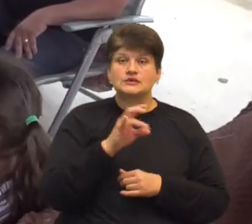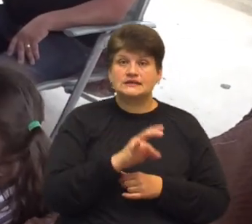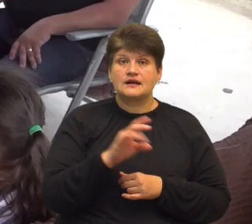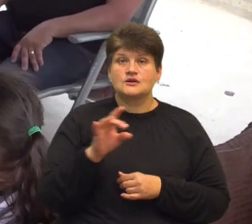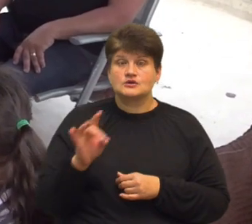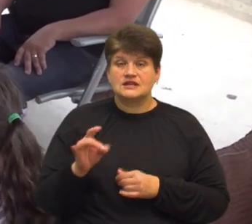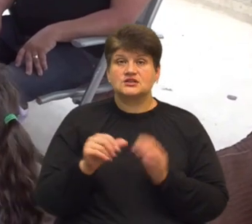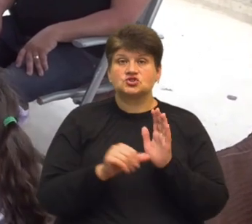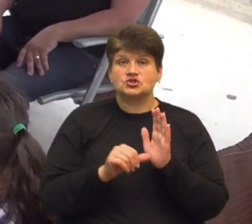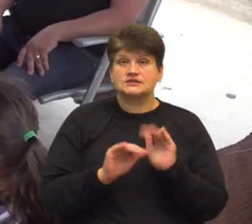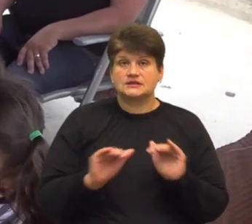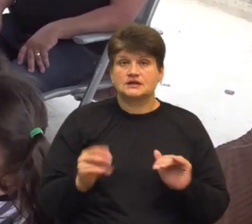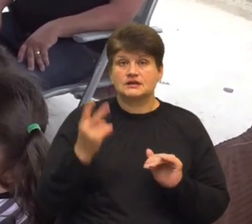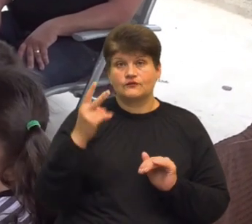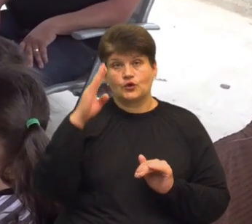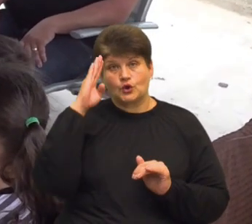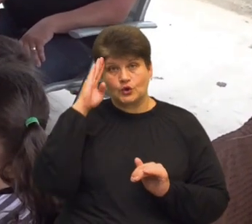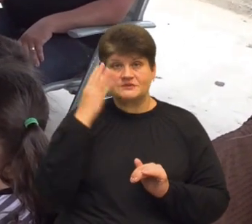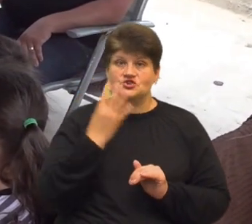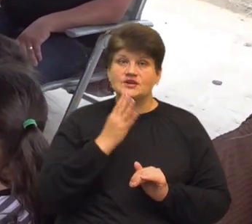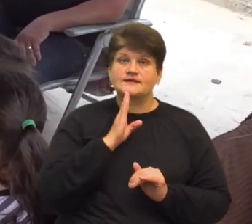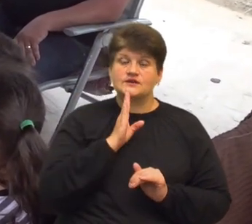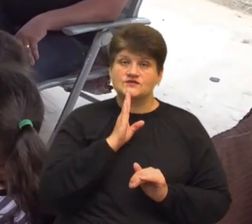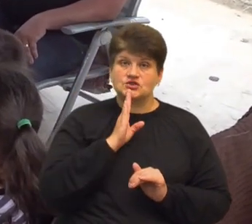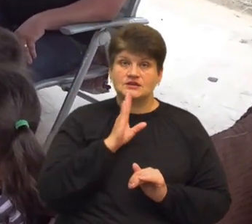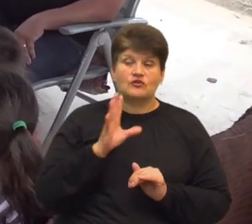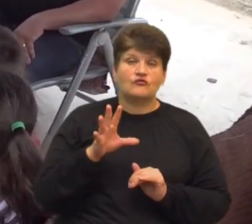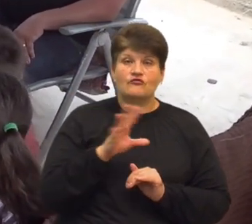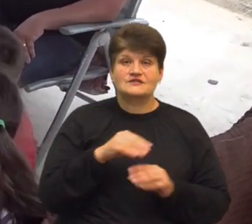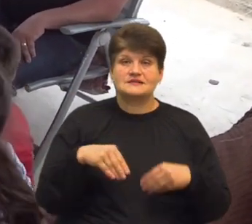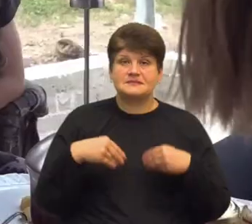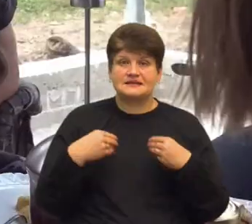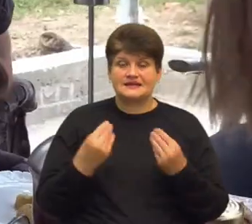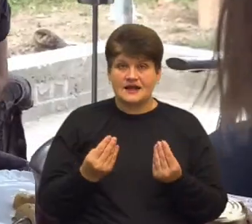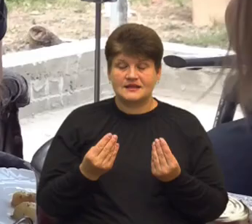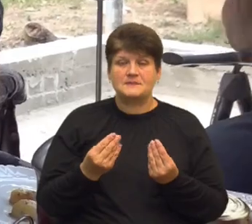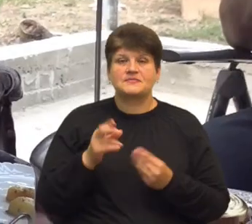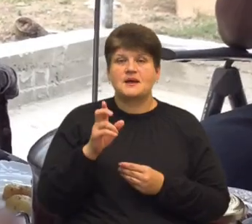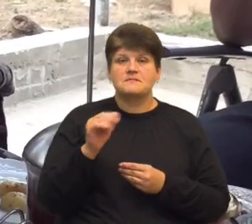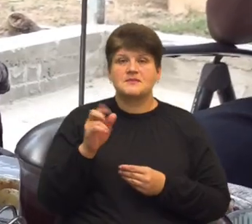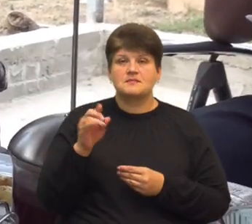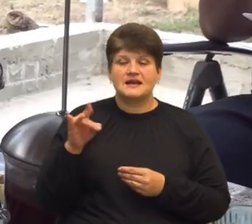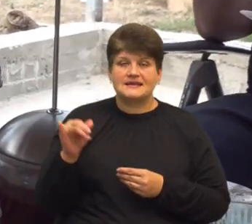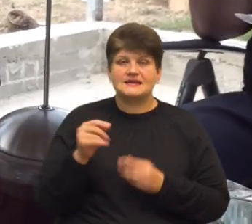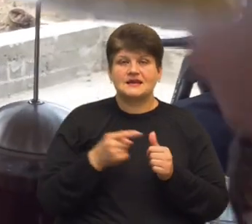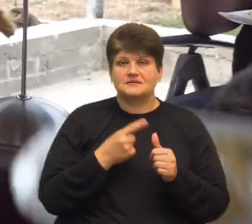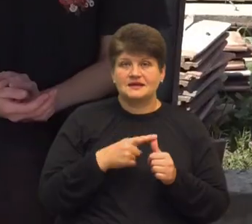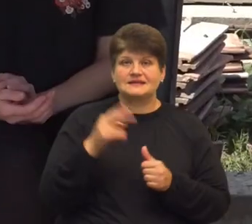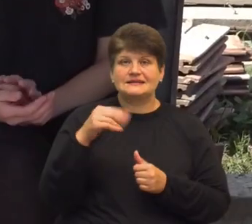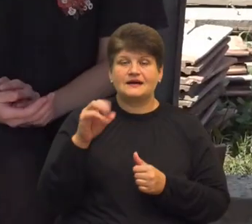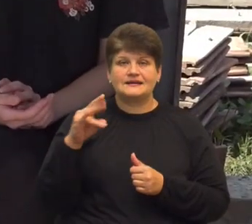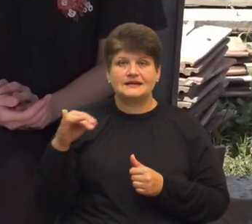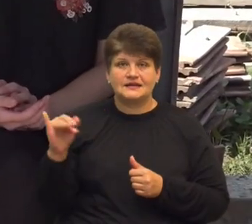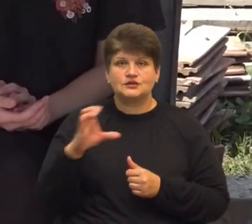шестеро дітей, двоє хлопців і четверо дівчат. Усім дали біблійні імена. Даниїл, Еммануїл, Сусанна,